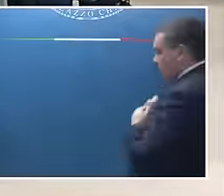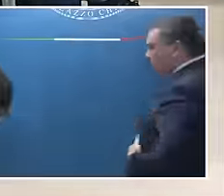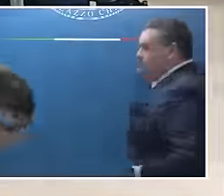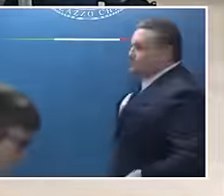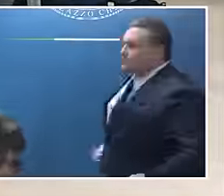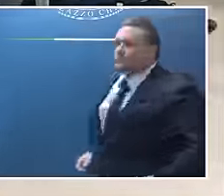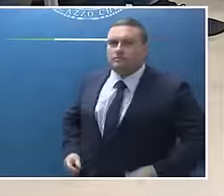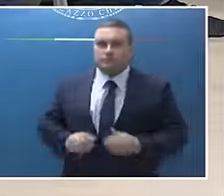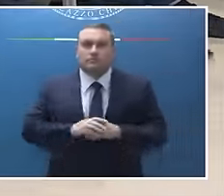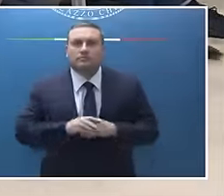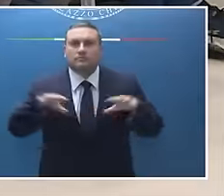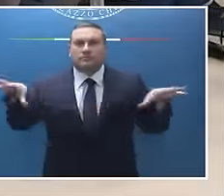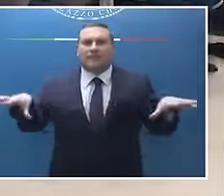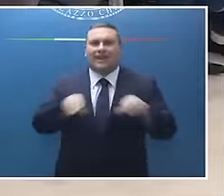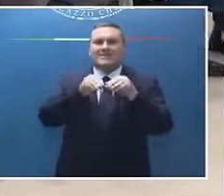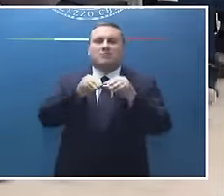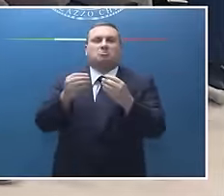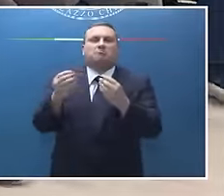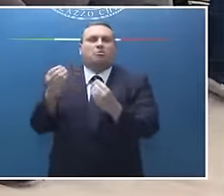Cominciamo con le domande.